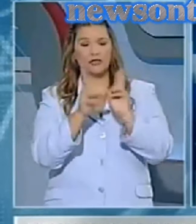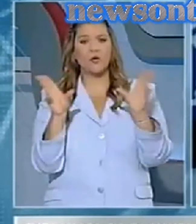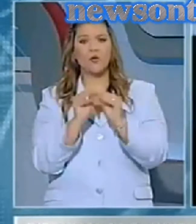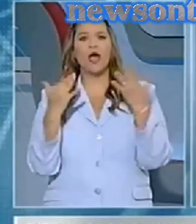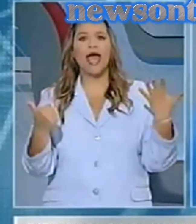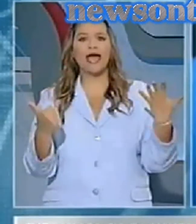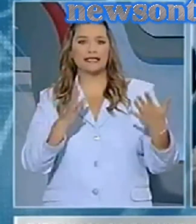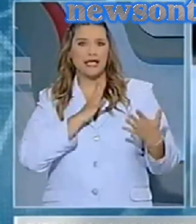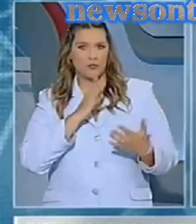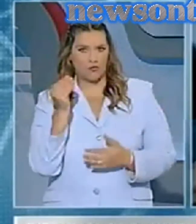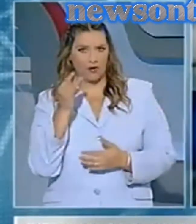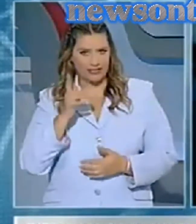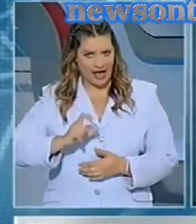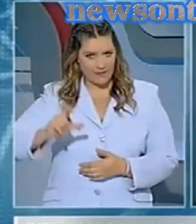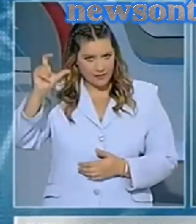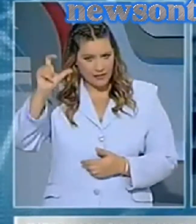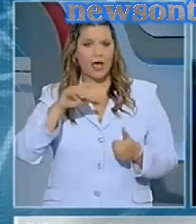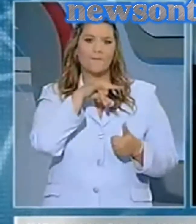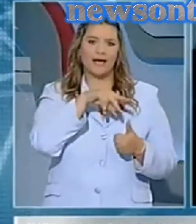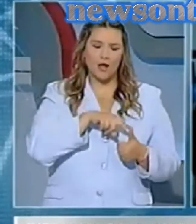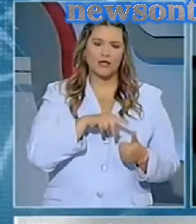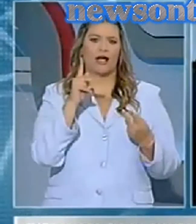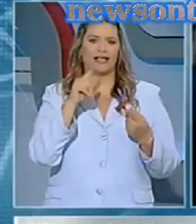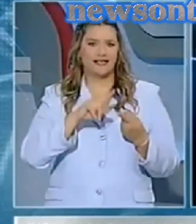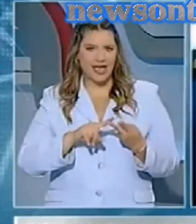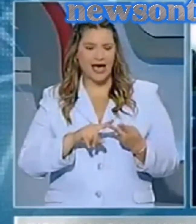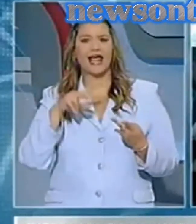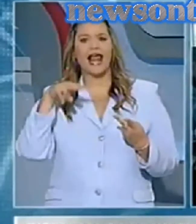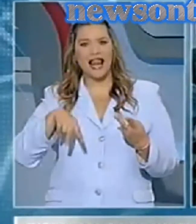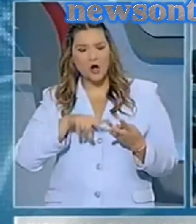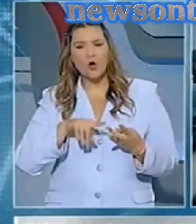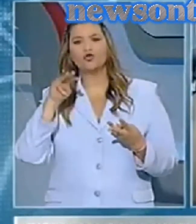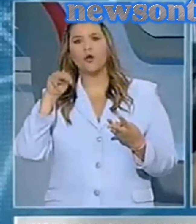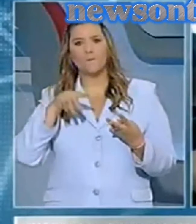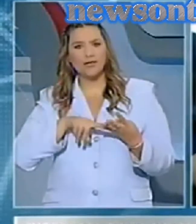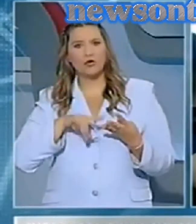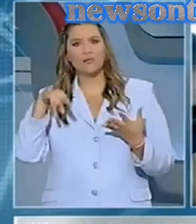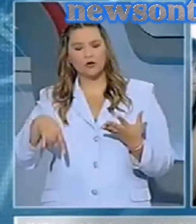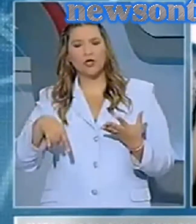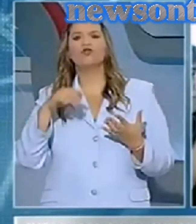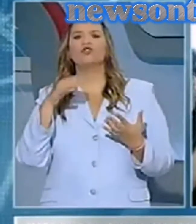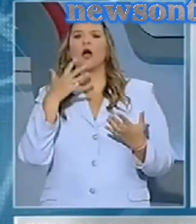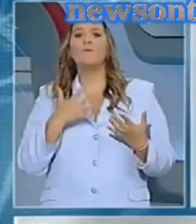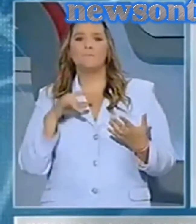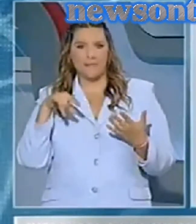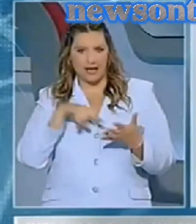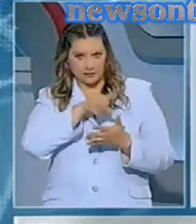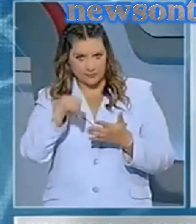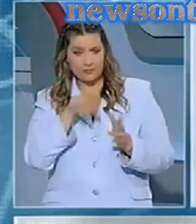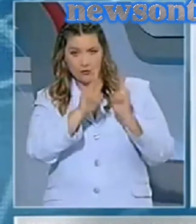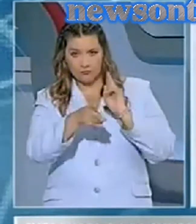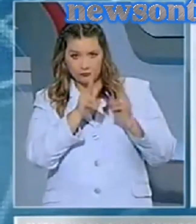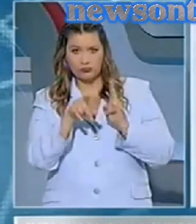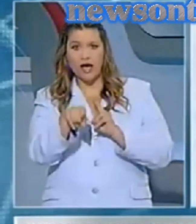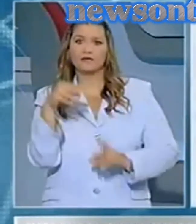για τους έξι βουλευτές της Χρυσής Αυγής, Νίκο Μιχαλολιάκο, Ηλία Κασιδιάρη, Γιάννη Λαγό, Νίκο Μίχο, Ηλία Παναγιώταρο και Χρήστο Παπά, που